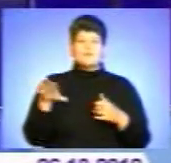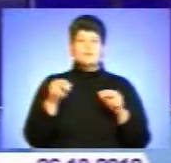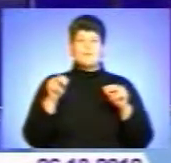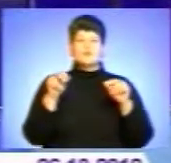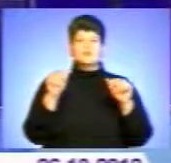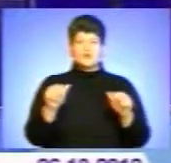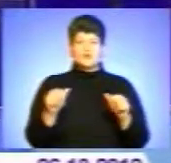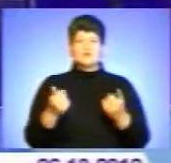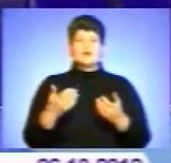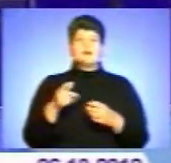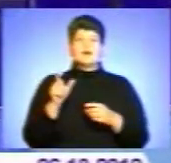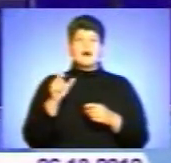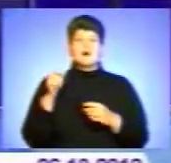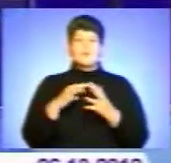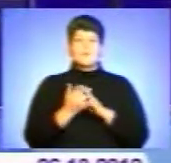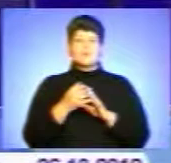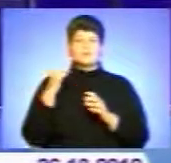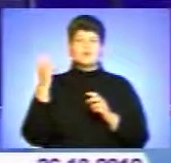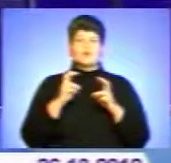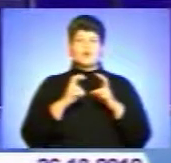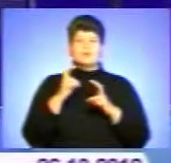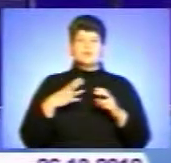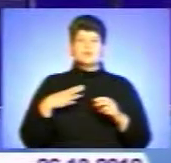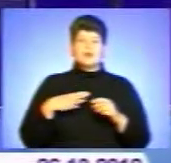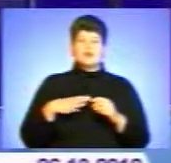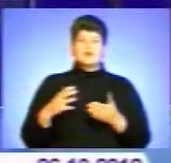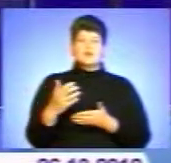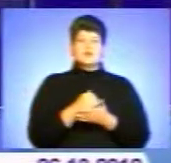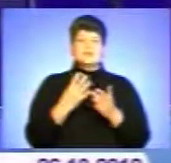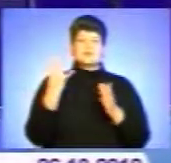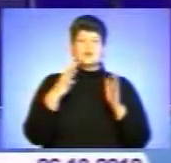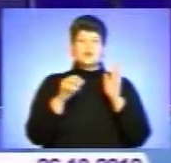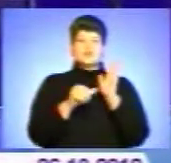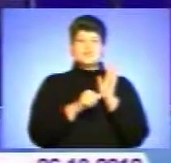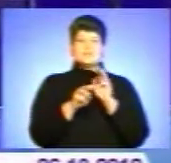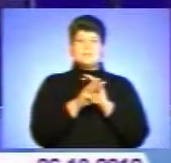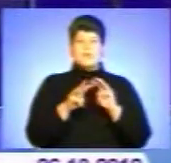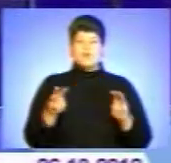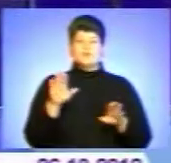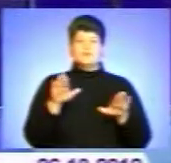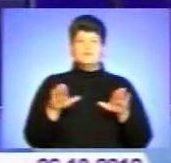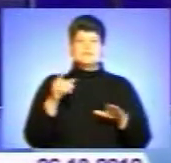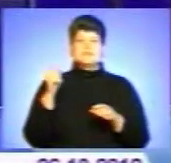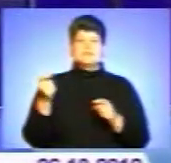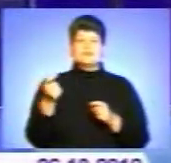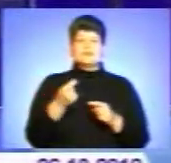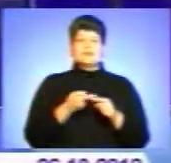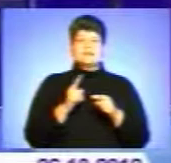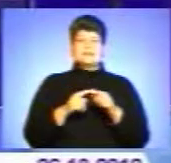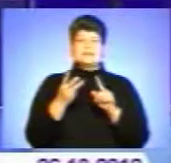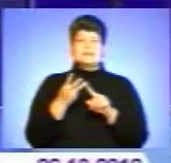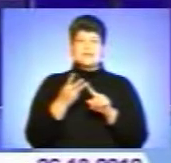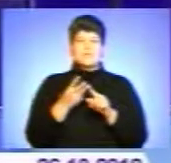вітчизняний агропромисловий комплекс очікує урожай у 46 мільйонів тонн зернових. Це третій показник в історії незалежної